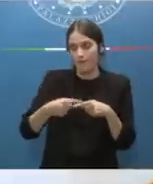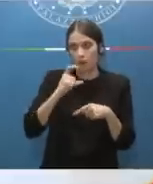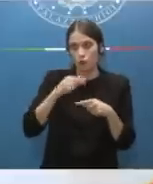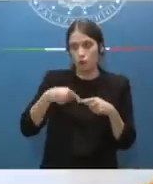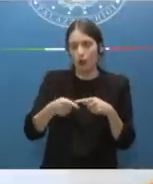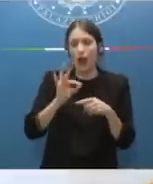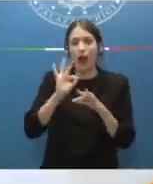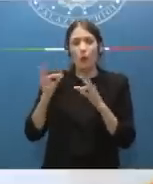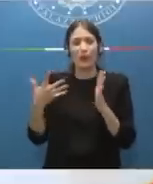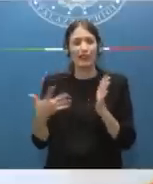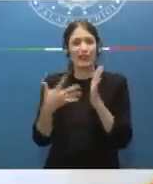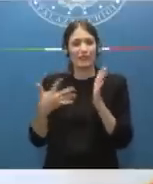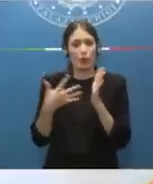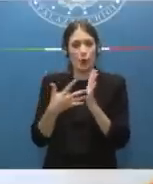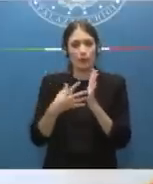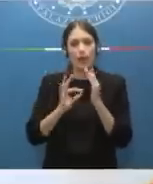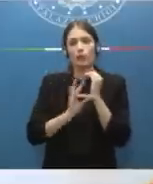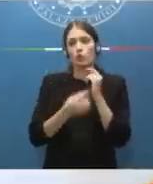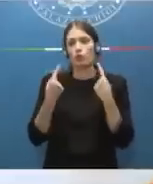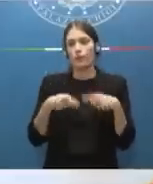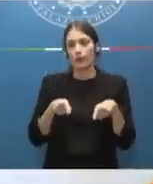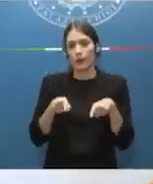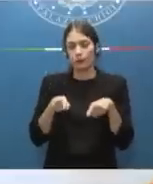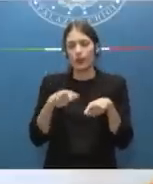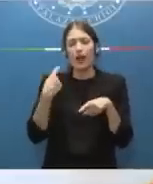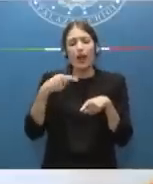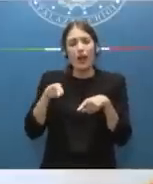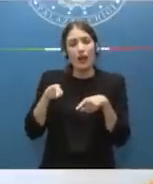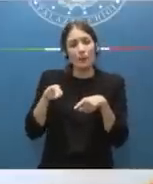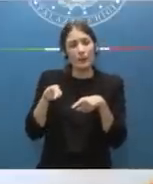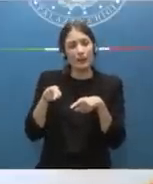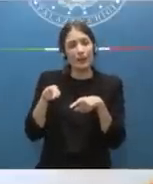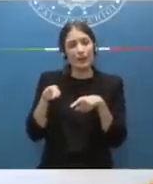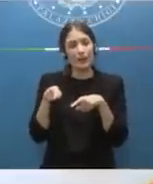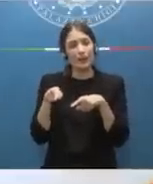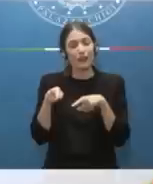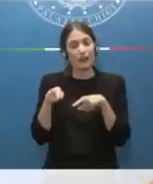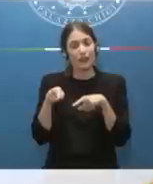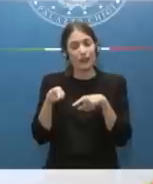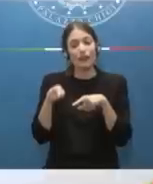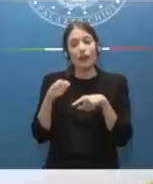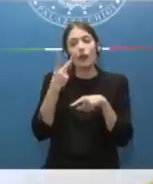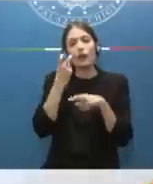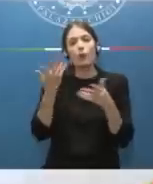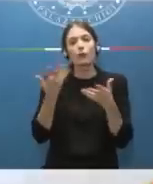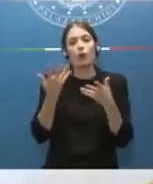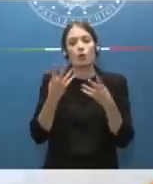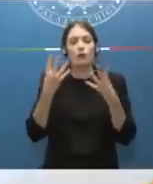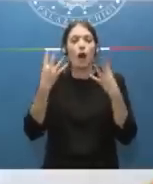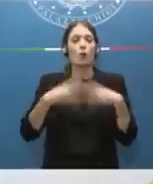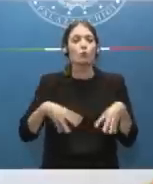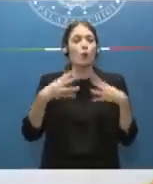criticità di questa disciplina criticità che riguardavano essenzialmente l'automatismo